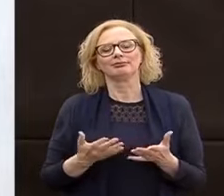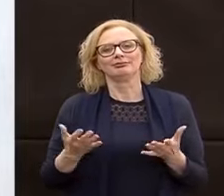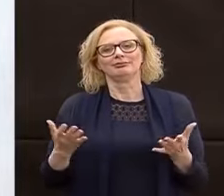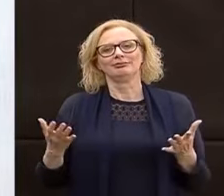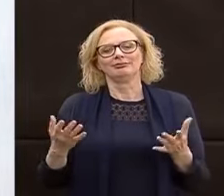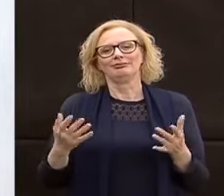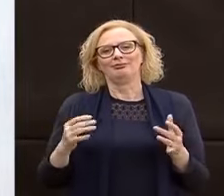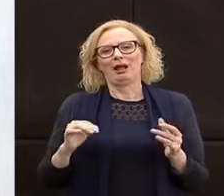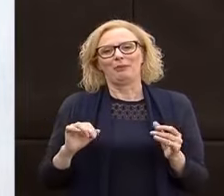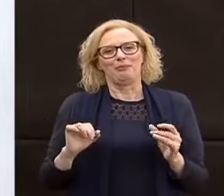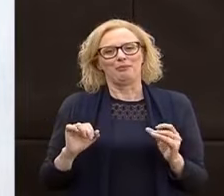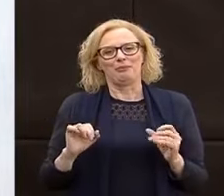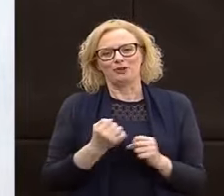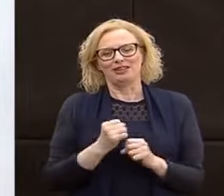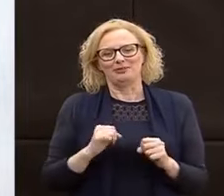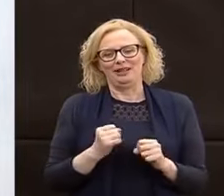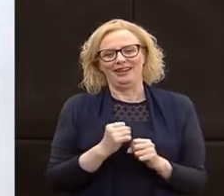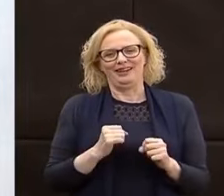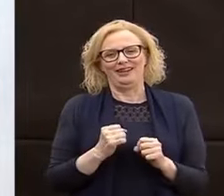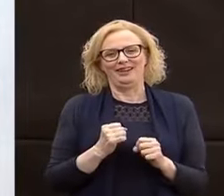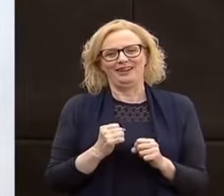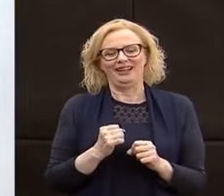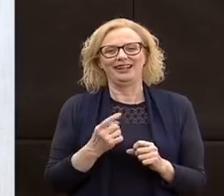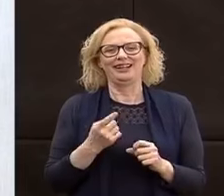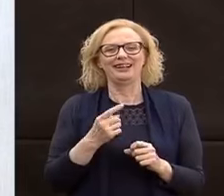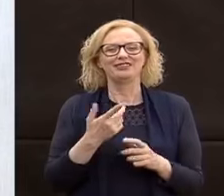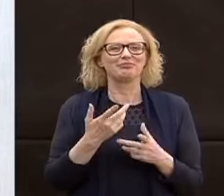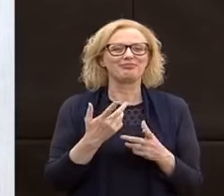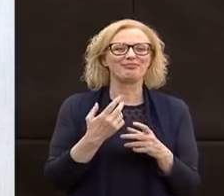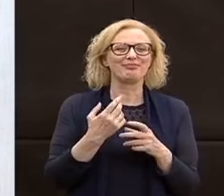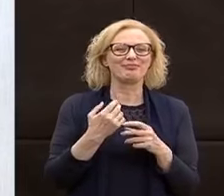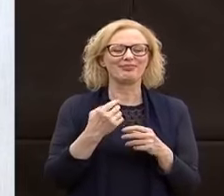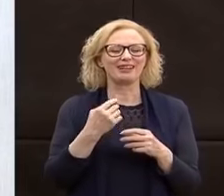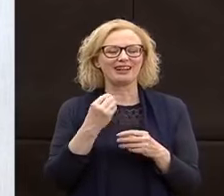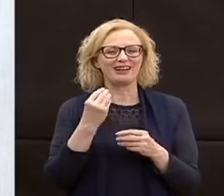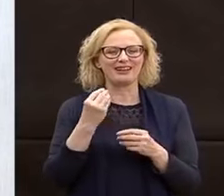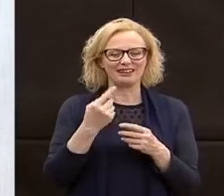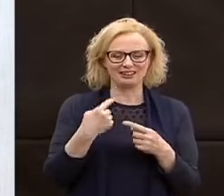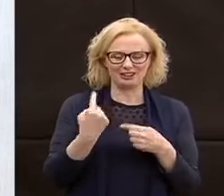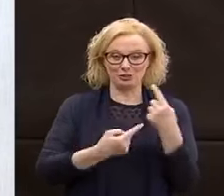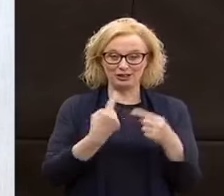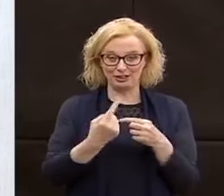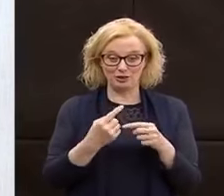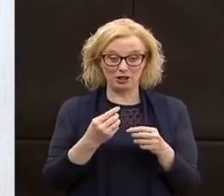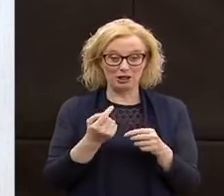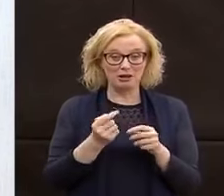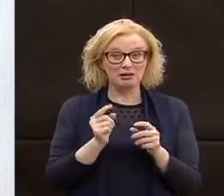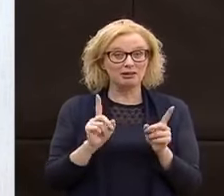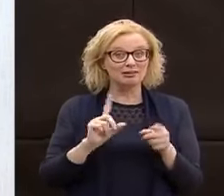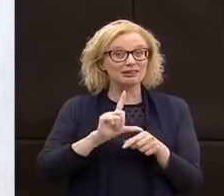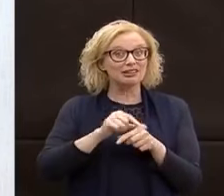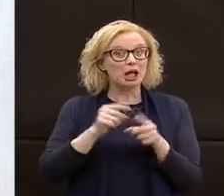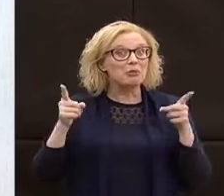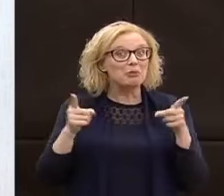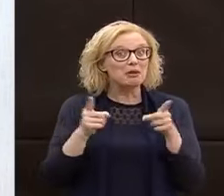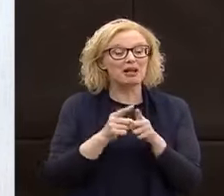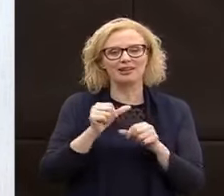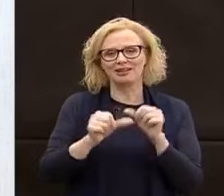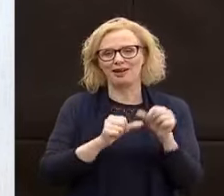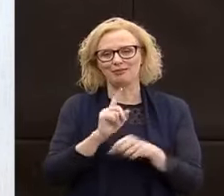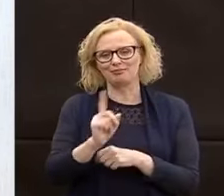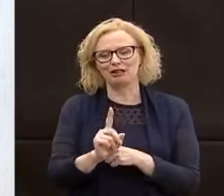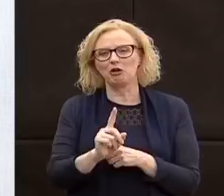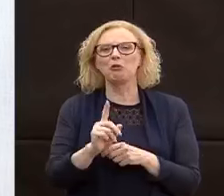che si cambino diciamo le filosofie in pochi giorni quindi tutti gli studi e anche